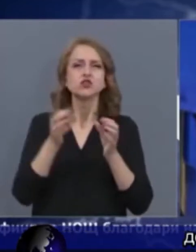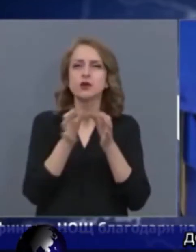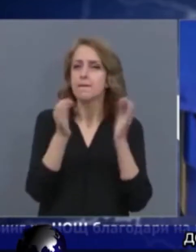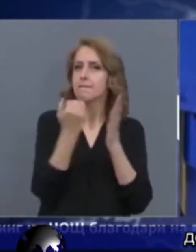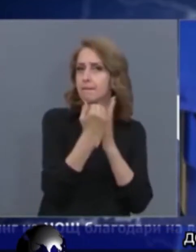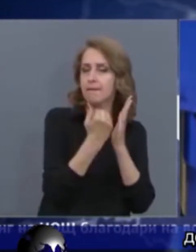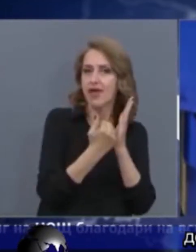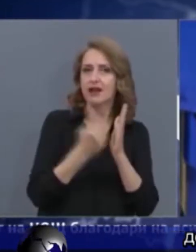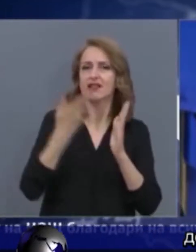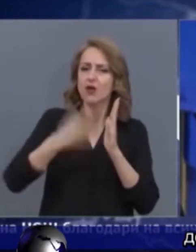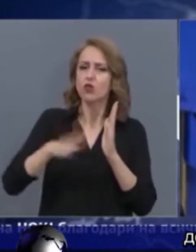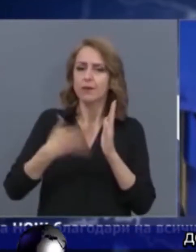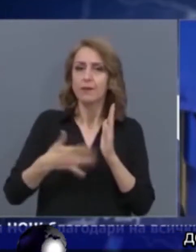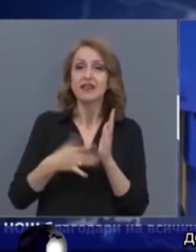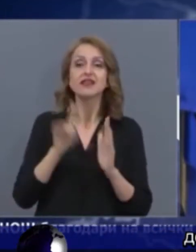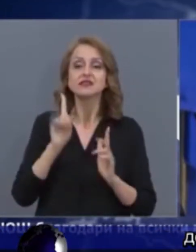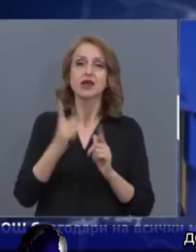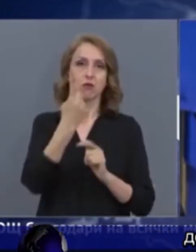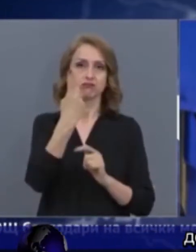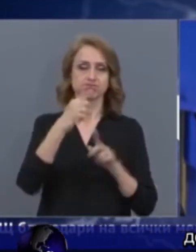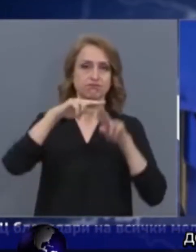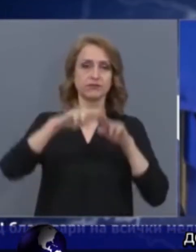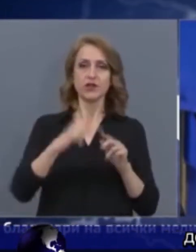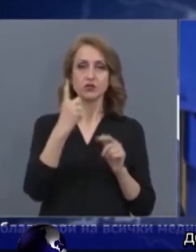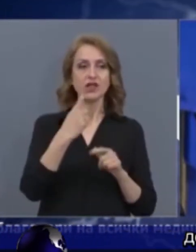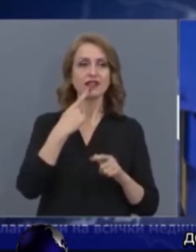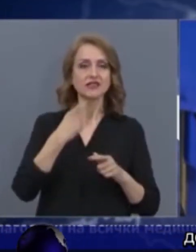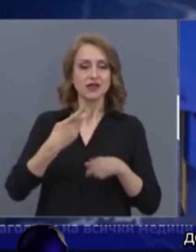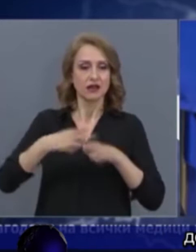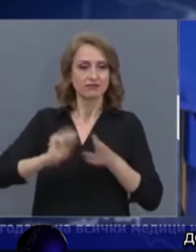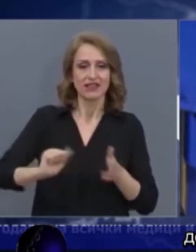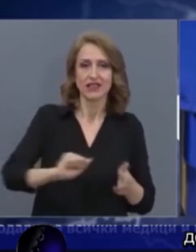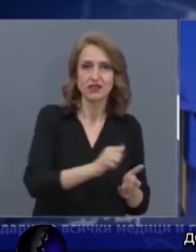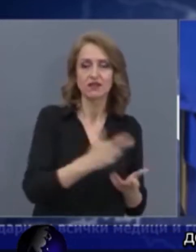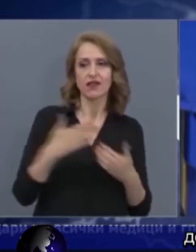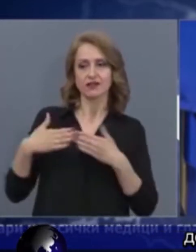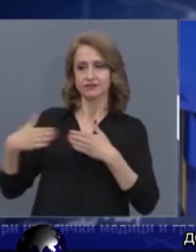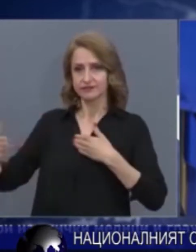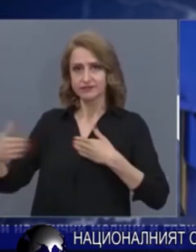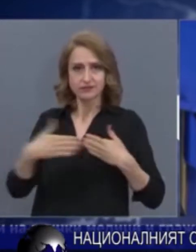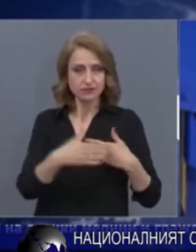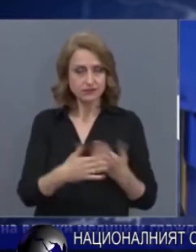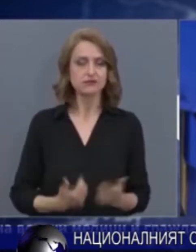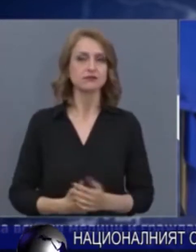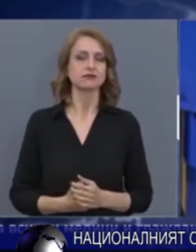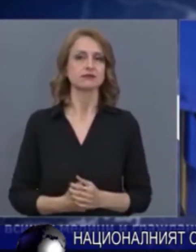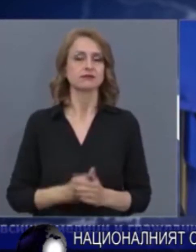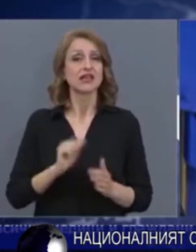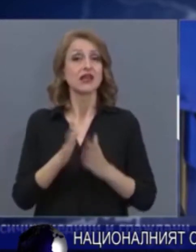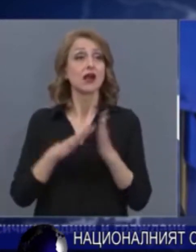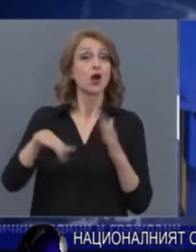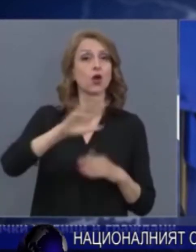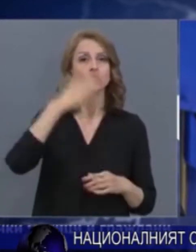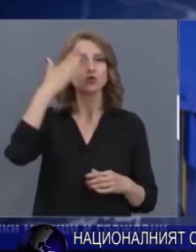Като остане универсалната препоръка за хигиена, дезинфекция, спазване на отстоянията и за хората,